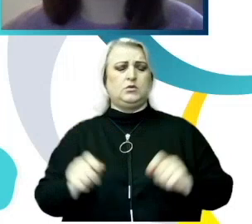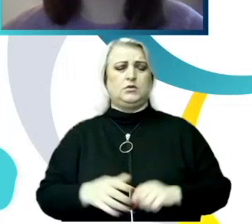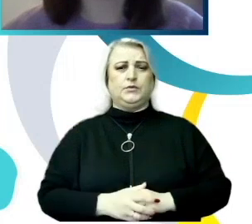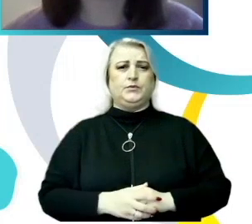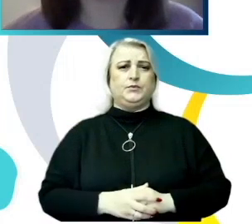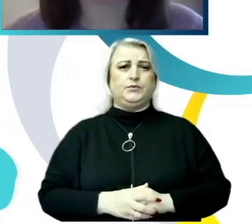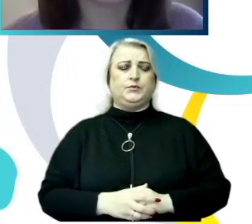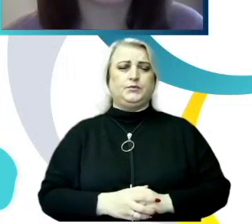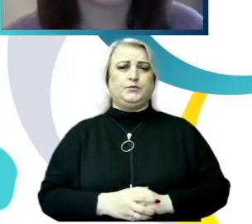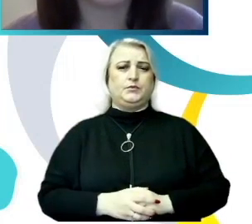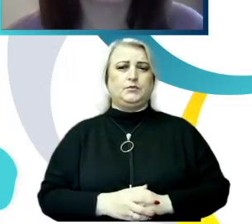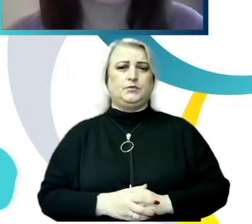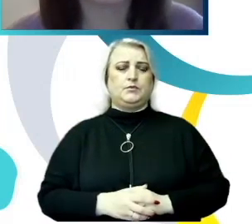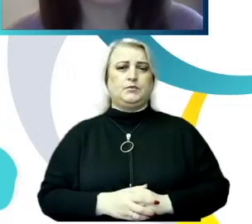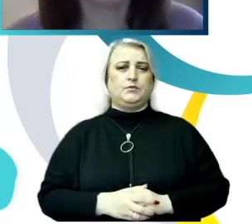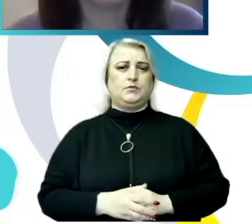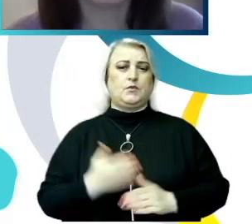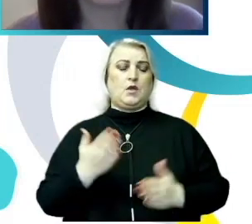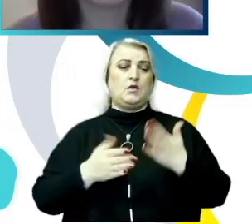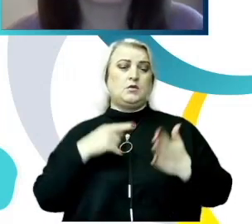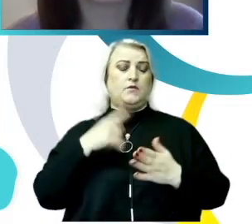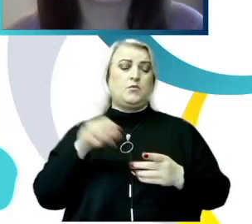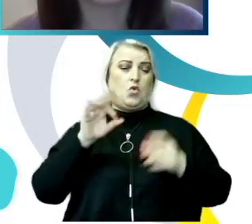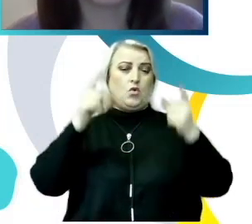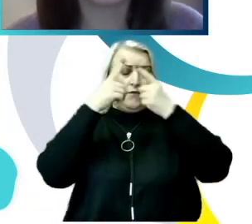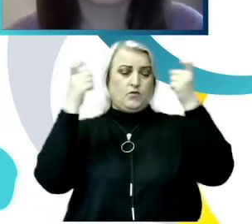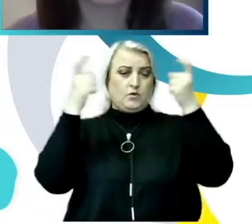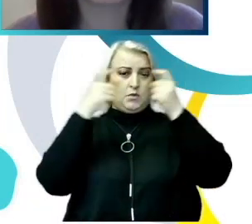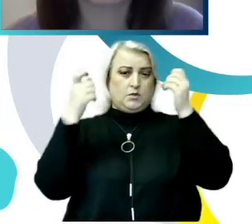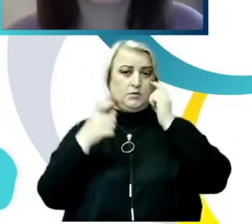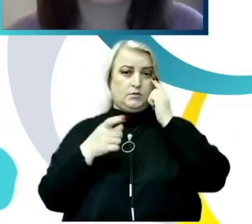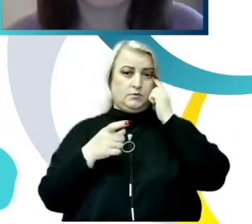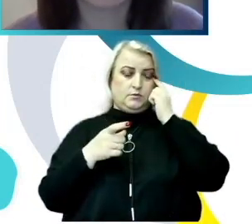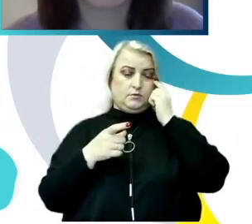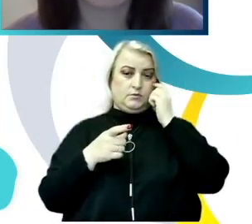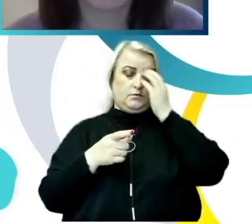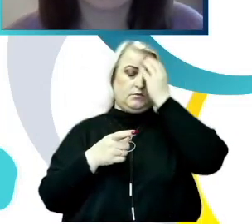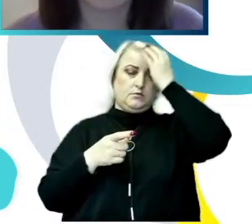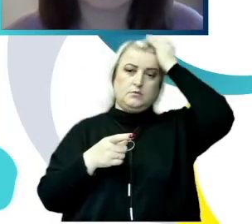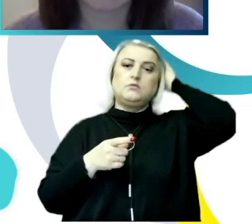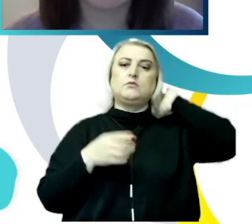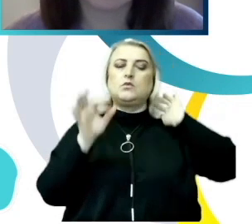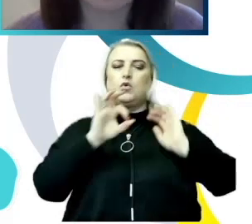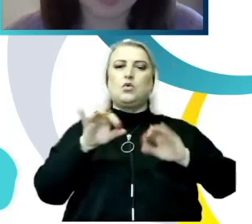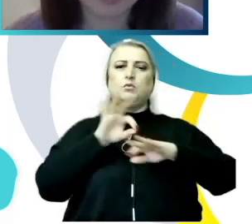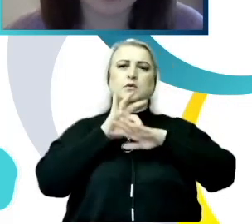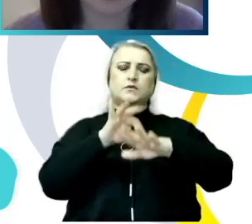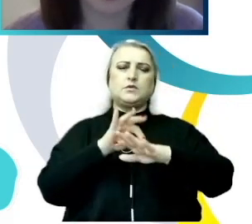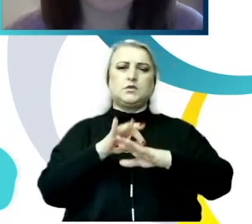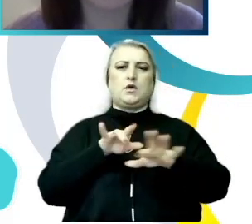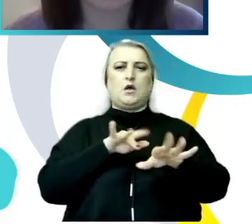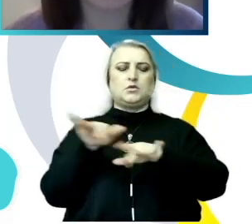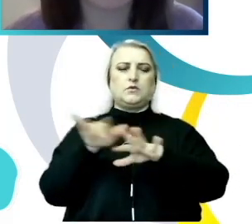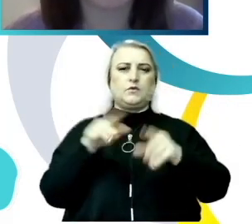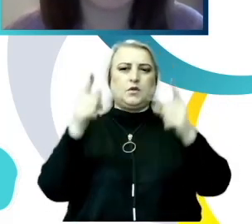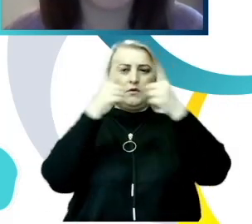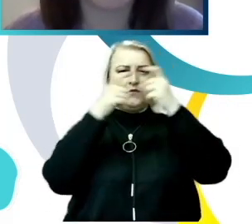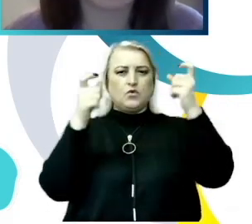aspectele informative, cu referire la desfășurarea activităților de informare și